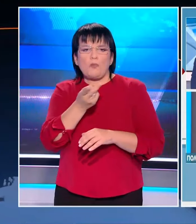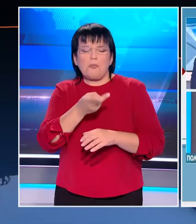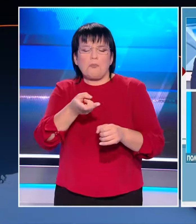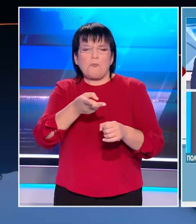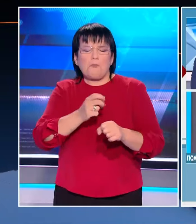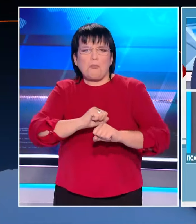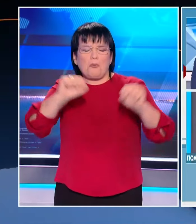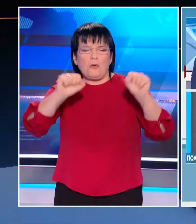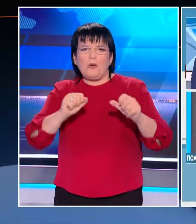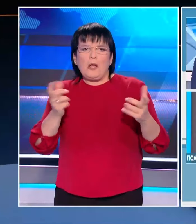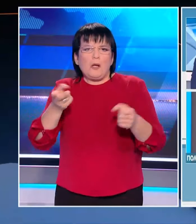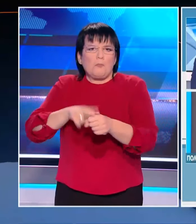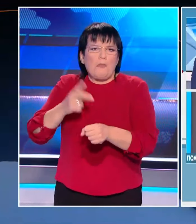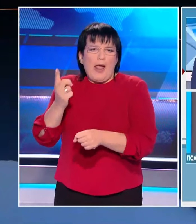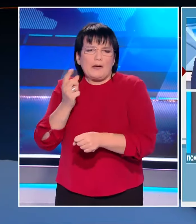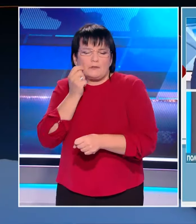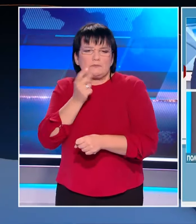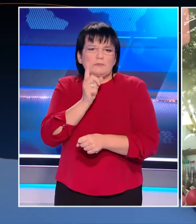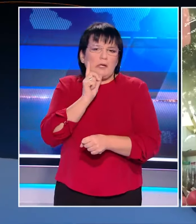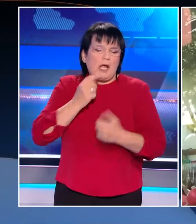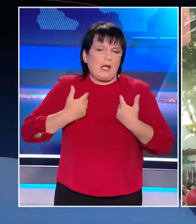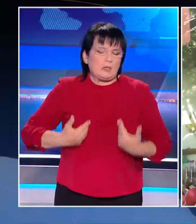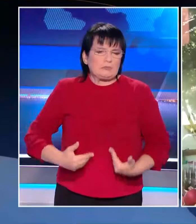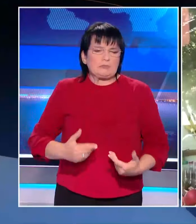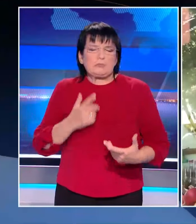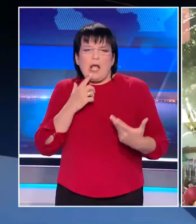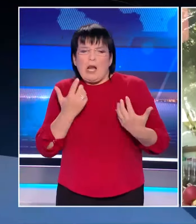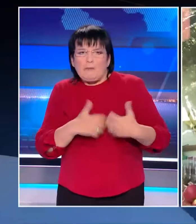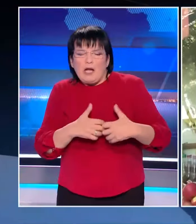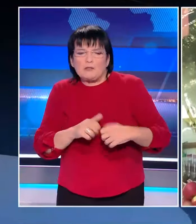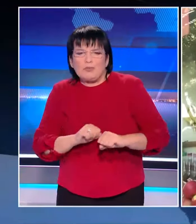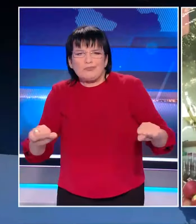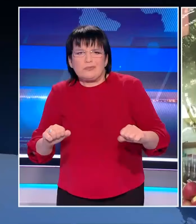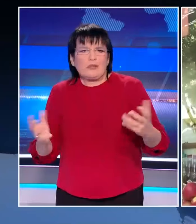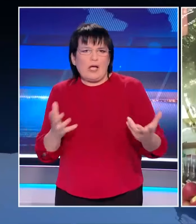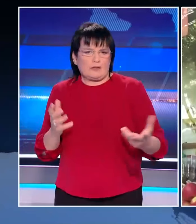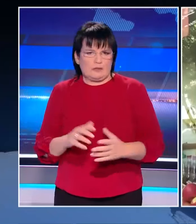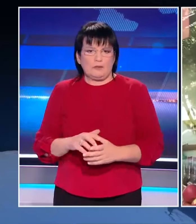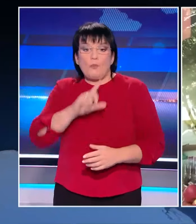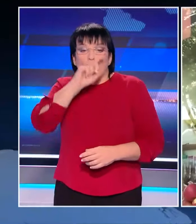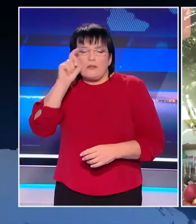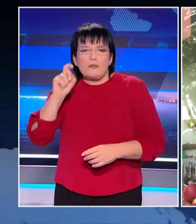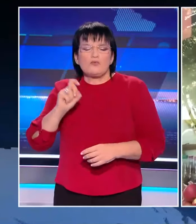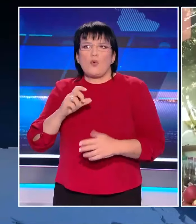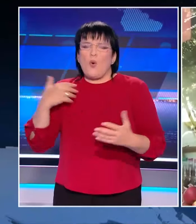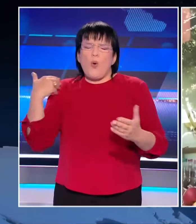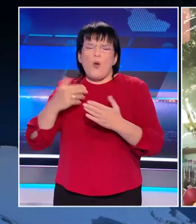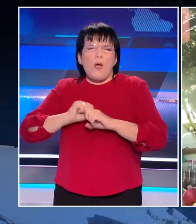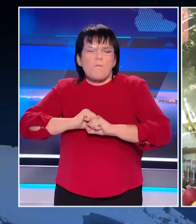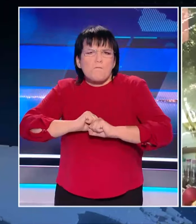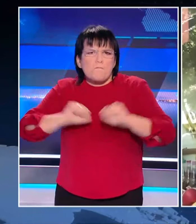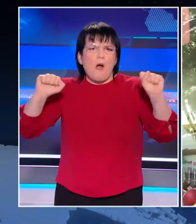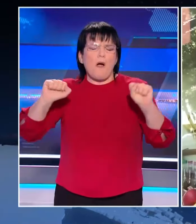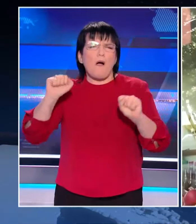οπουδήποτε κι αν είχε τοποθετηθεί ο συγκεκριμένος μηχανισμός. Ζήσαμε καταστάσεις δύσκολες. Όταν ακούμαι ένα μπουμ